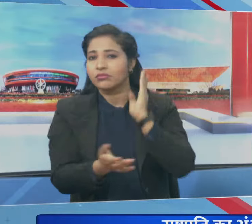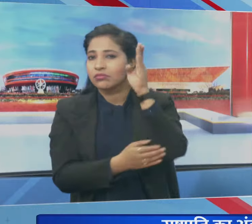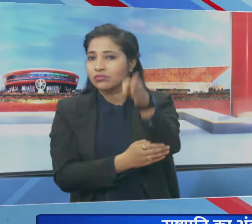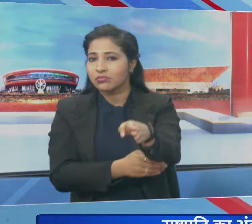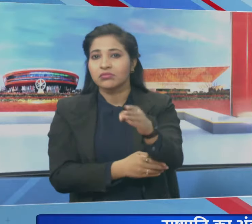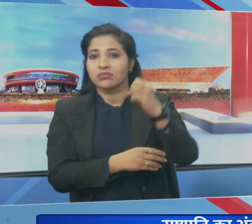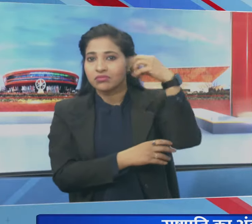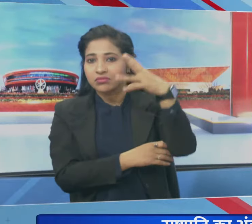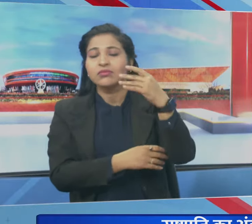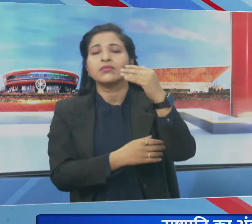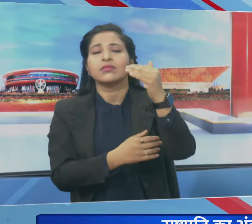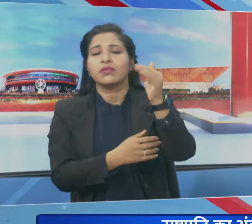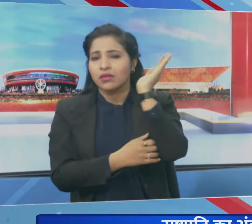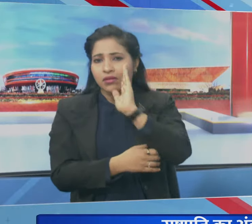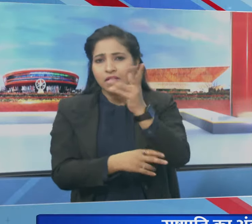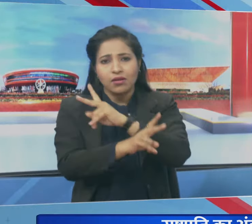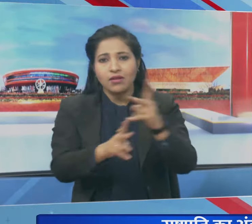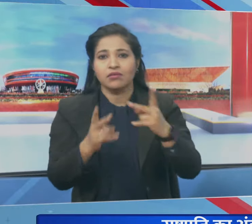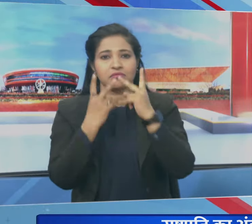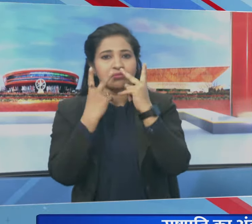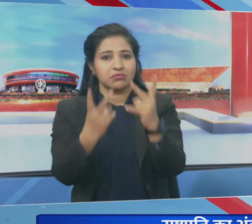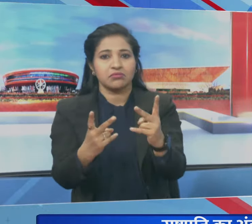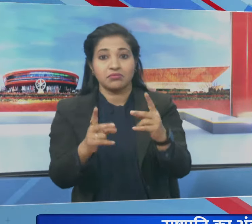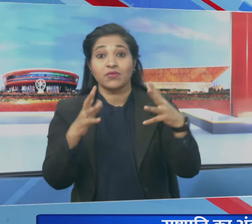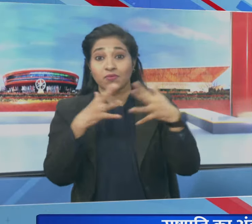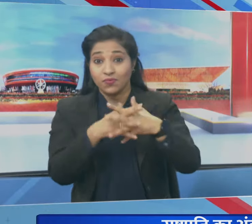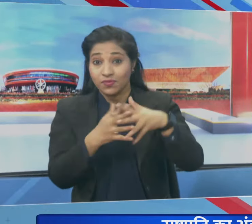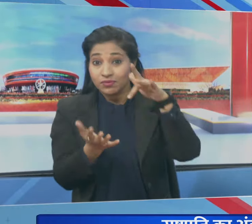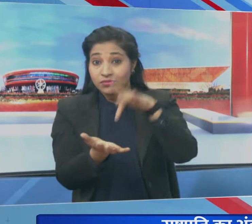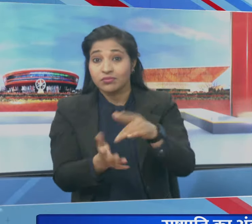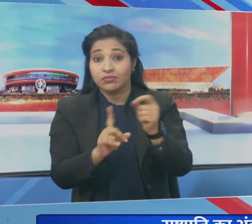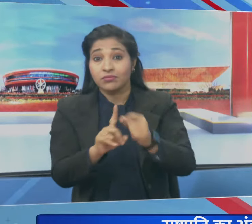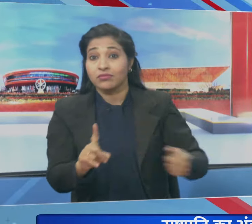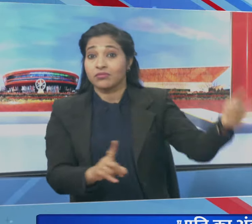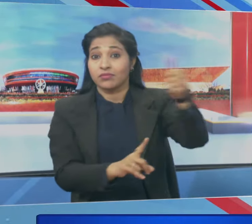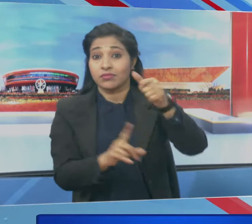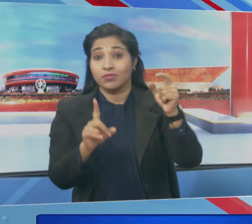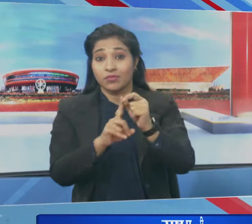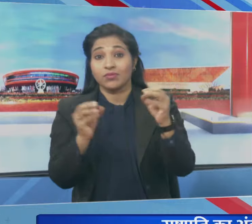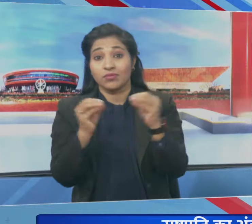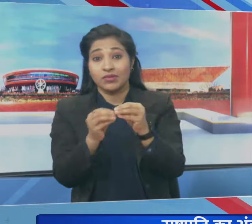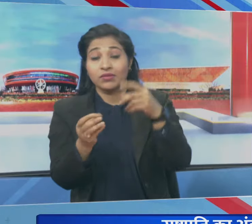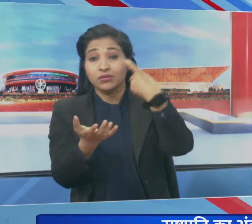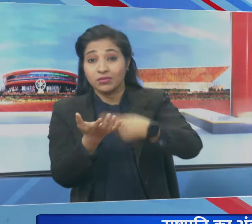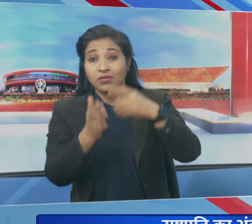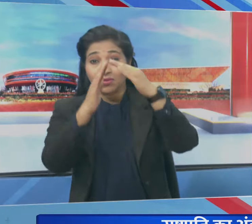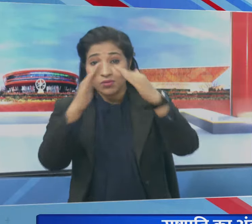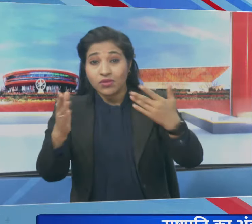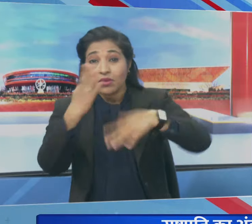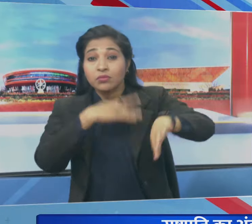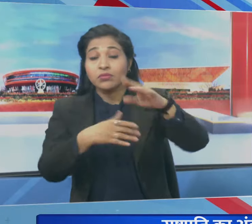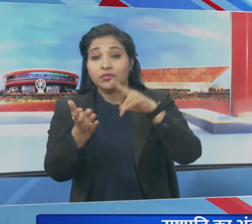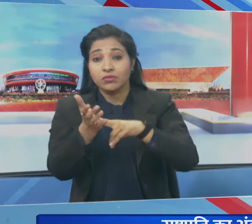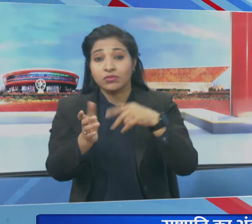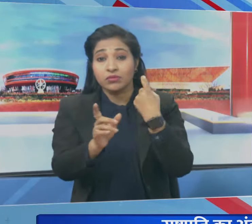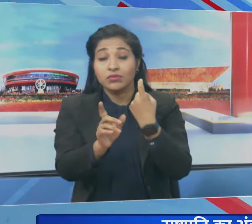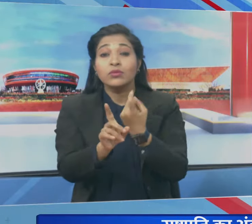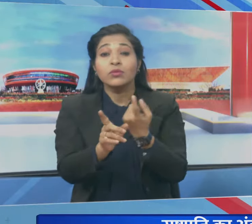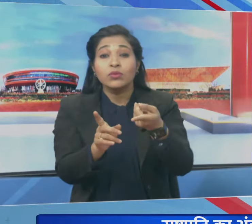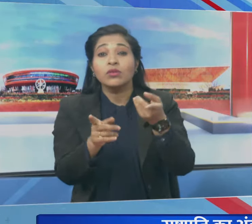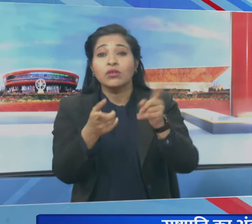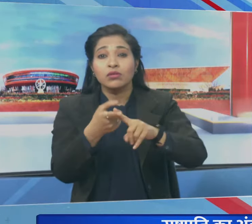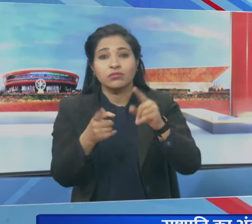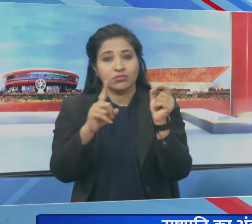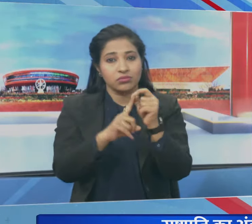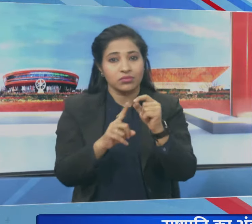एंड साउंड शो देखेंगी बुद्वार को राश्टुपती पोर्ट बलेर में राजनिवास में अंडमान और निकोवार दुवीब सम्मू की पीवी टीजी